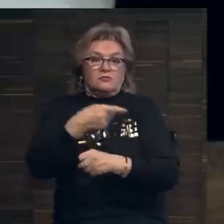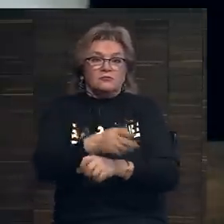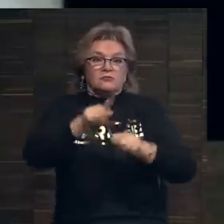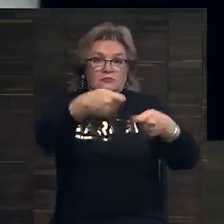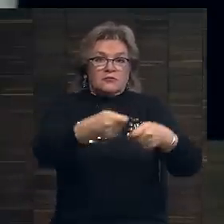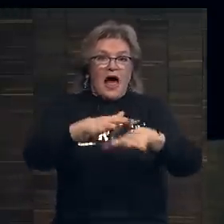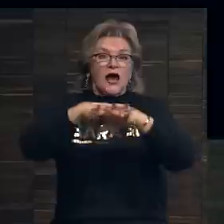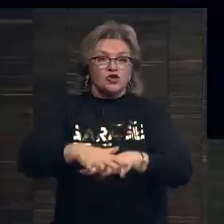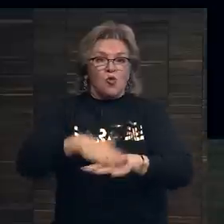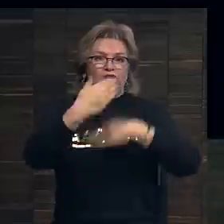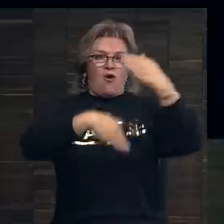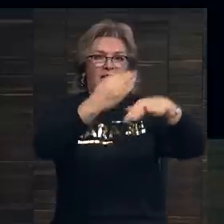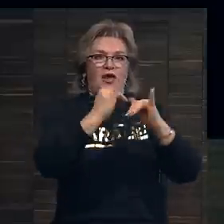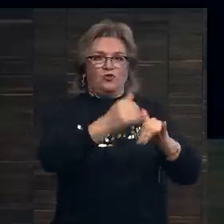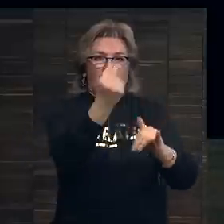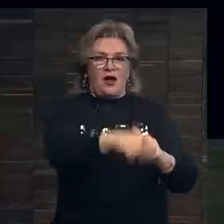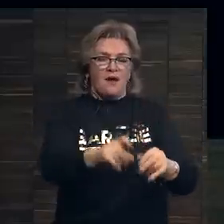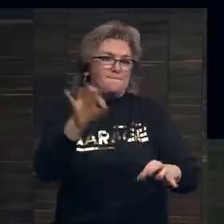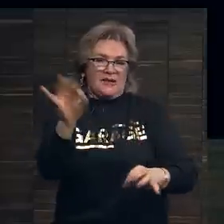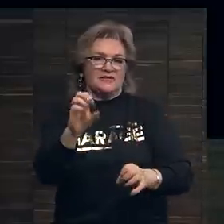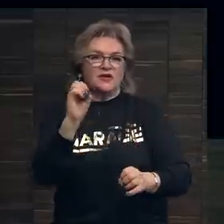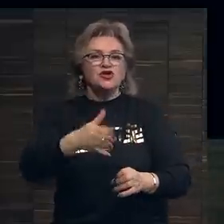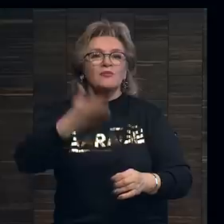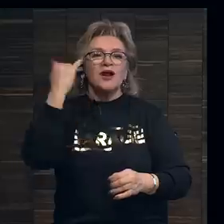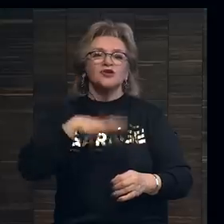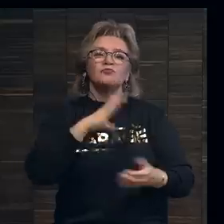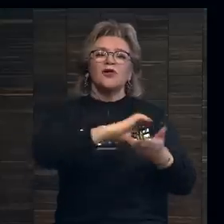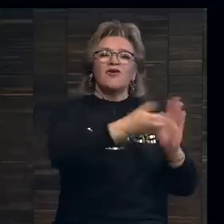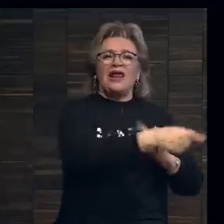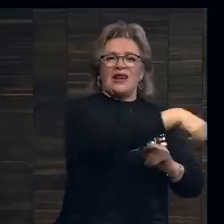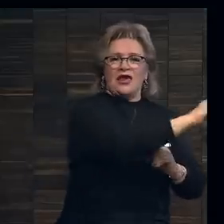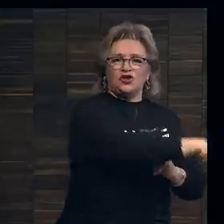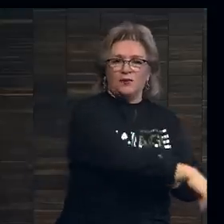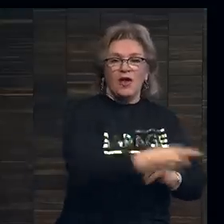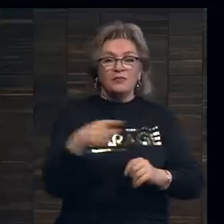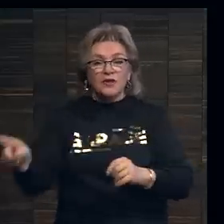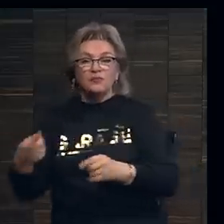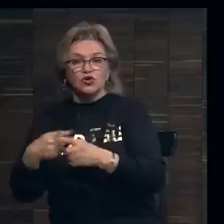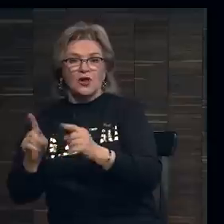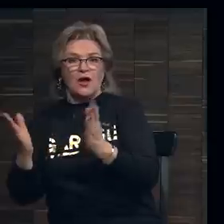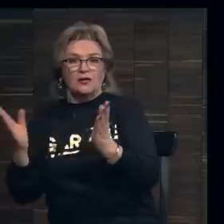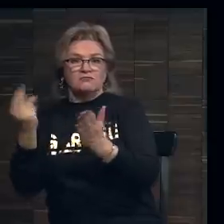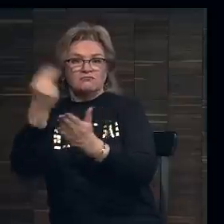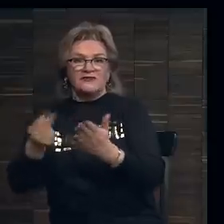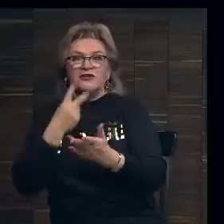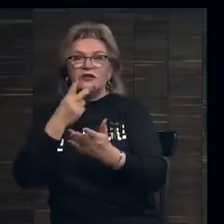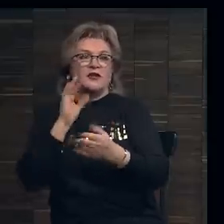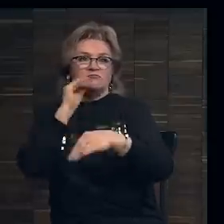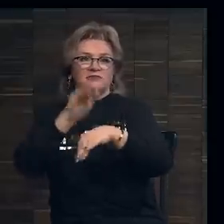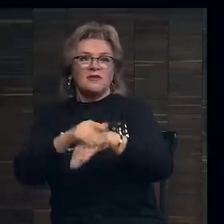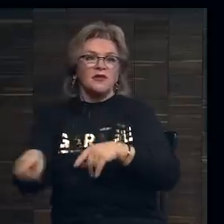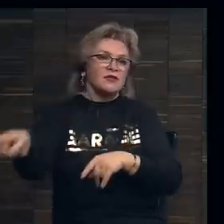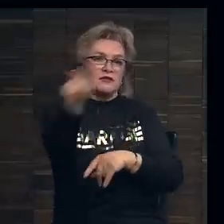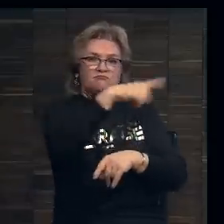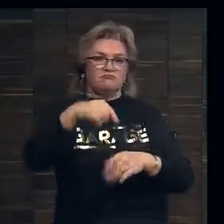художника и очень быстро, одномоментно, значительно быстрее, чем это было бы в галереях, потому что произведение становится заметно всему глобальному